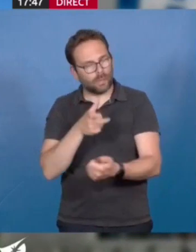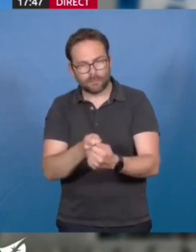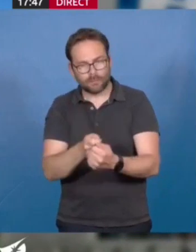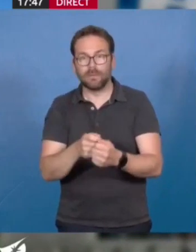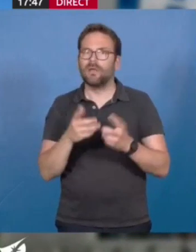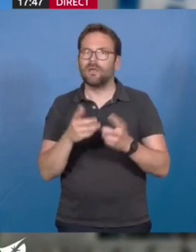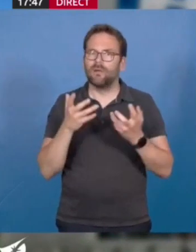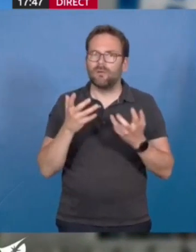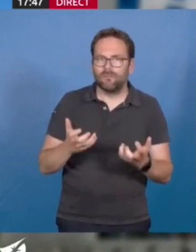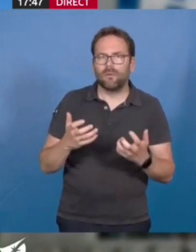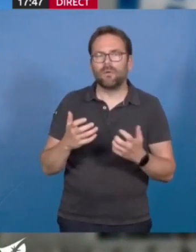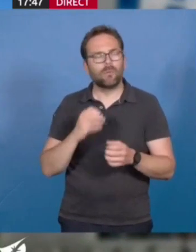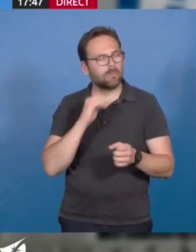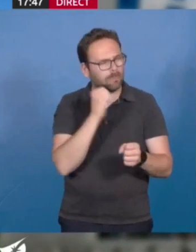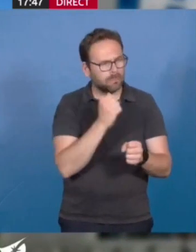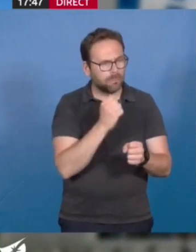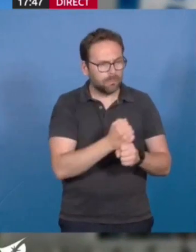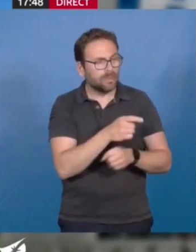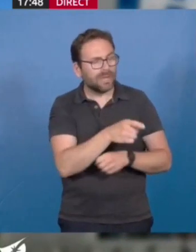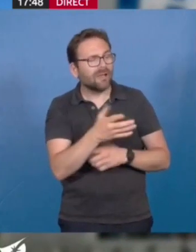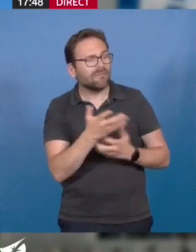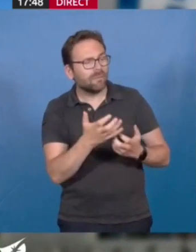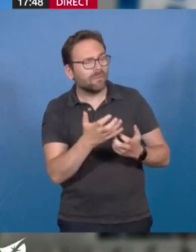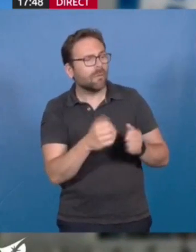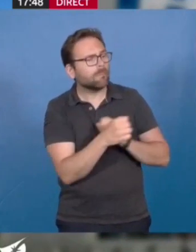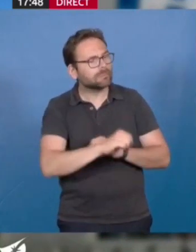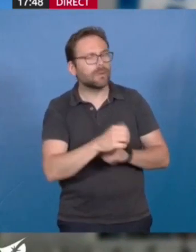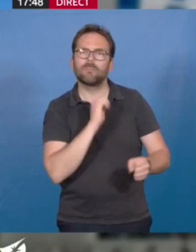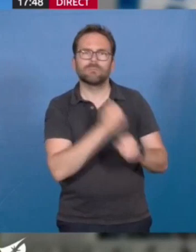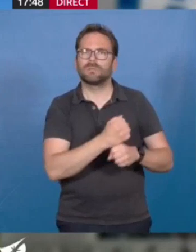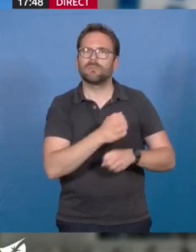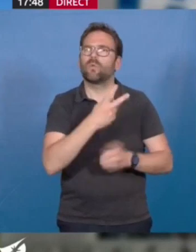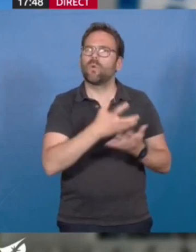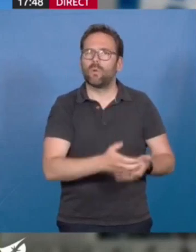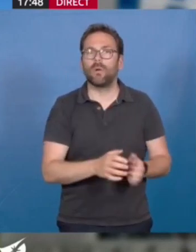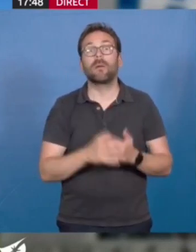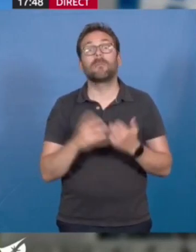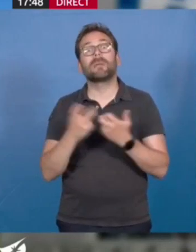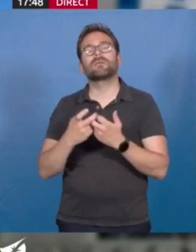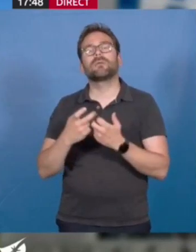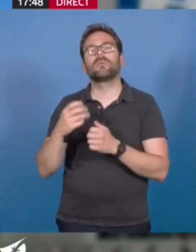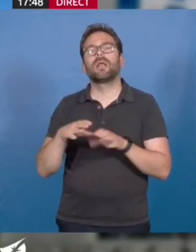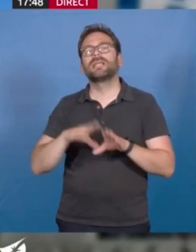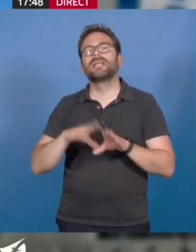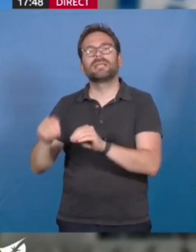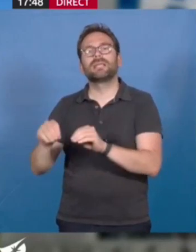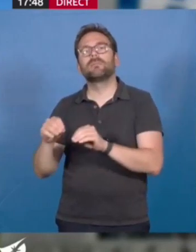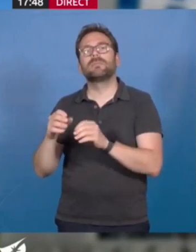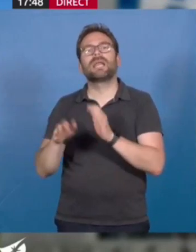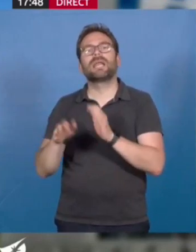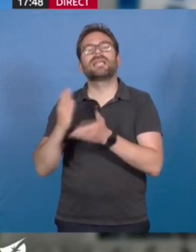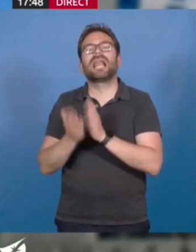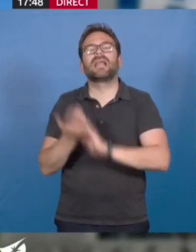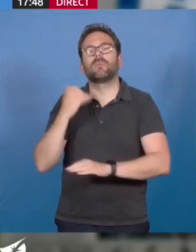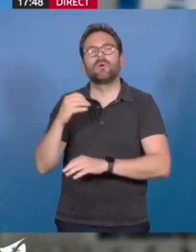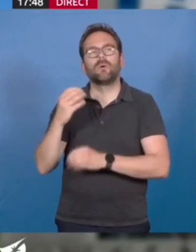lourdes pour les collectivités qui ne le respectent pas. Le déclassement de la commune du Pèlerin proposé au Conseil nous pose